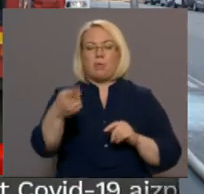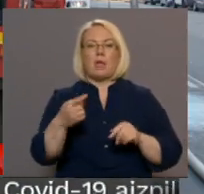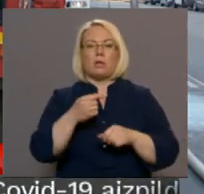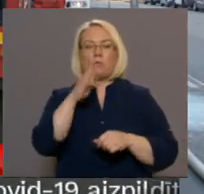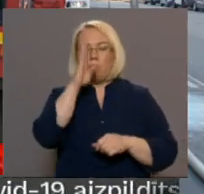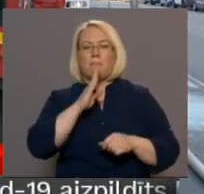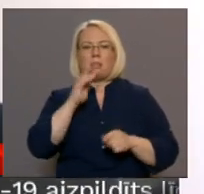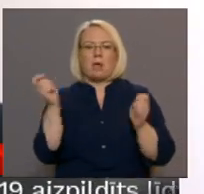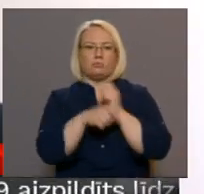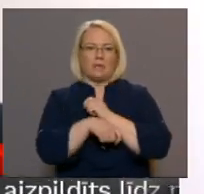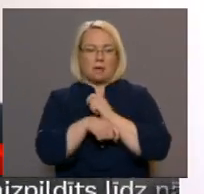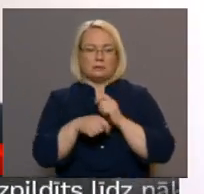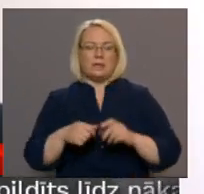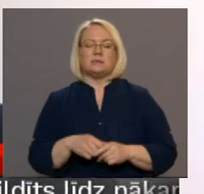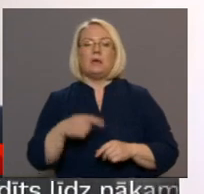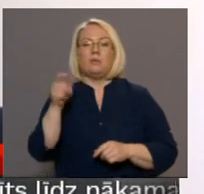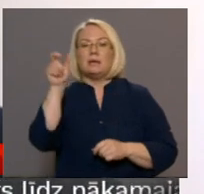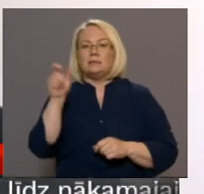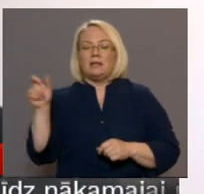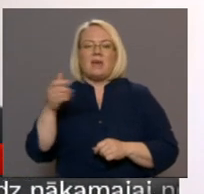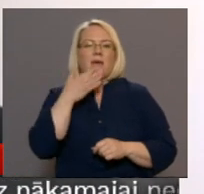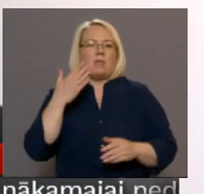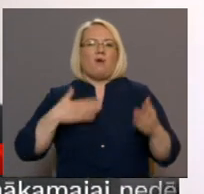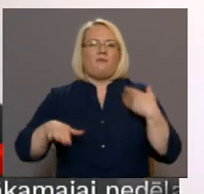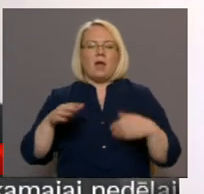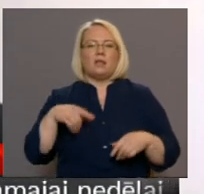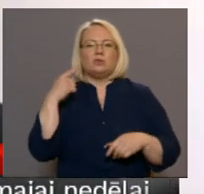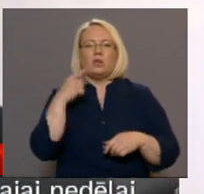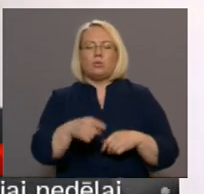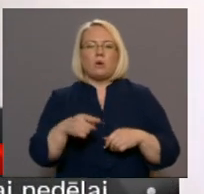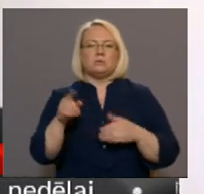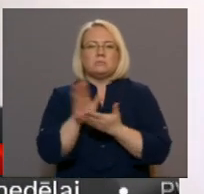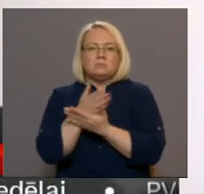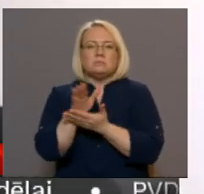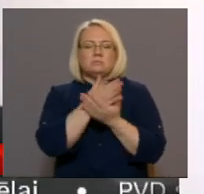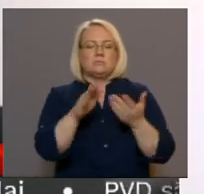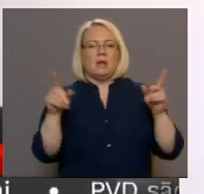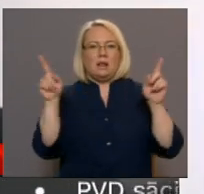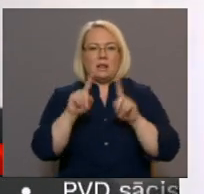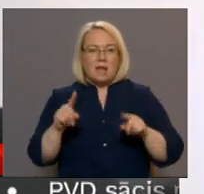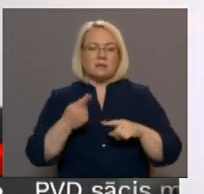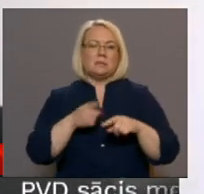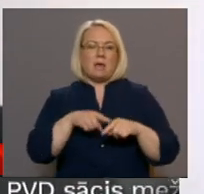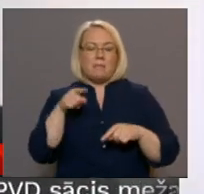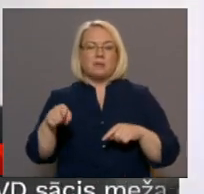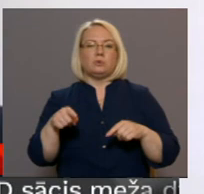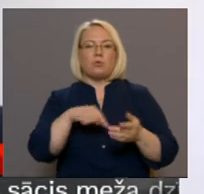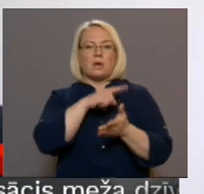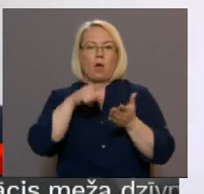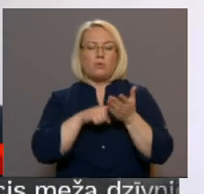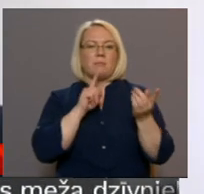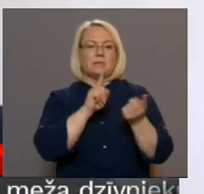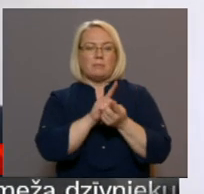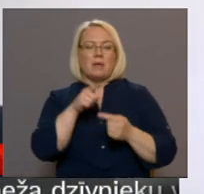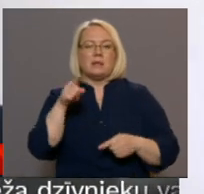Cilvēkiem iespējams nav vēlēšanās iešotu milzīgu birokrātisko slogu. Tāpēc mēs arī pie šī jautājuma pieskārāmies, ka